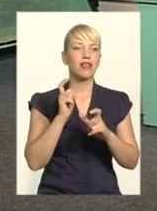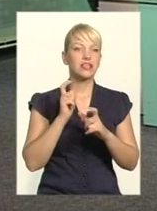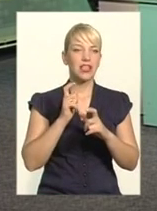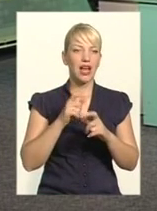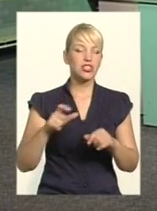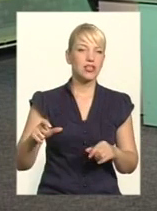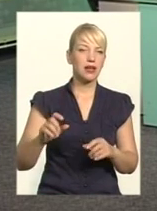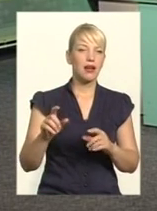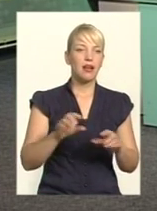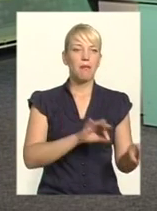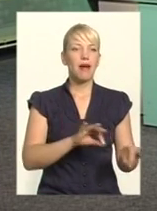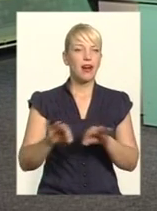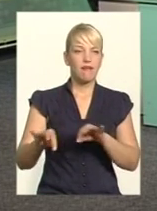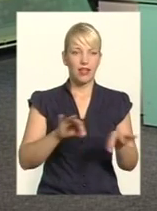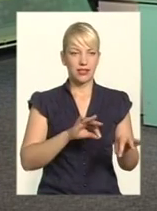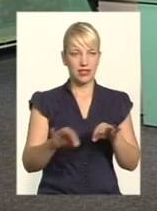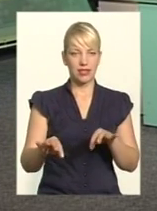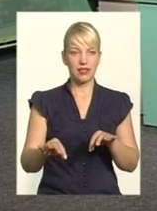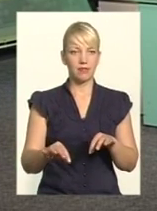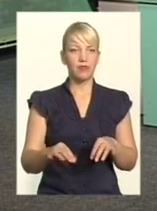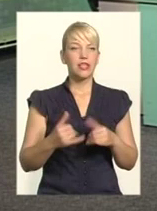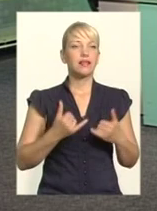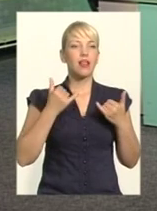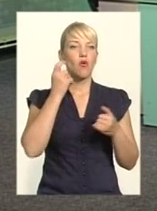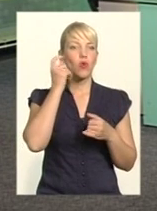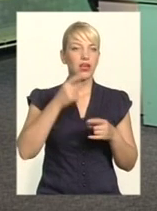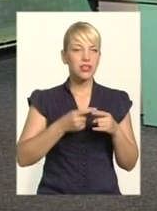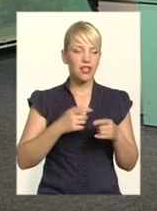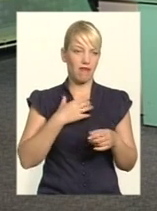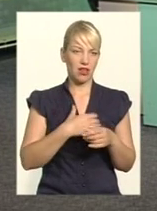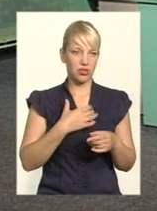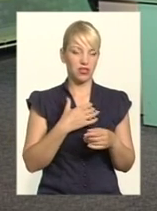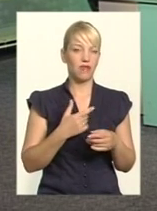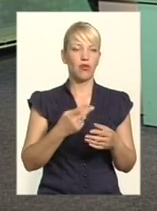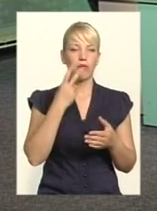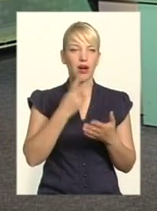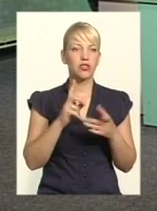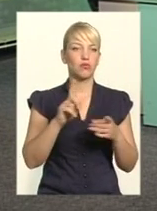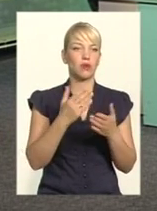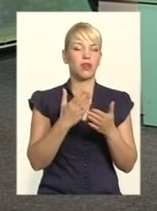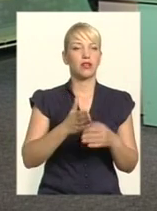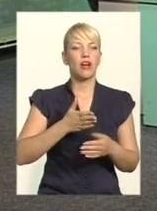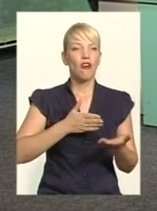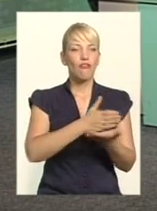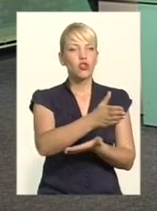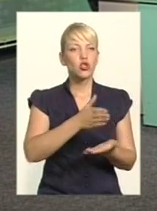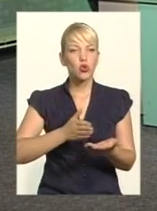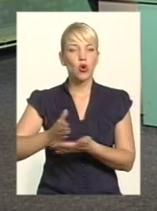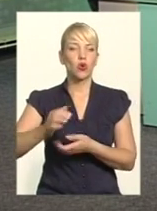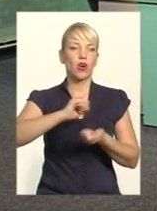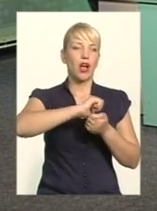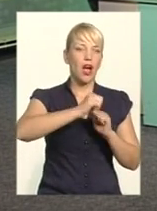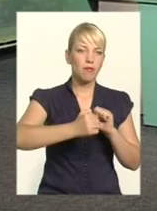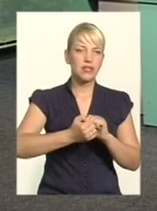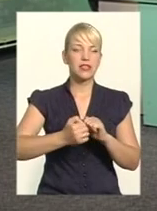області значно зросло. Ми бачимо в сторону Кам'янця, в сторону Києва, в сторону Вінниці, Житомира. В усіх